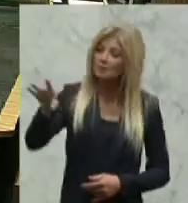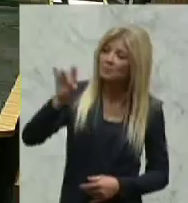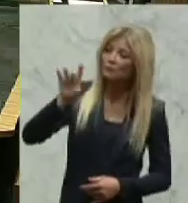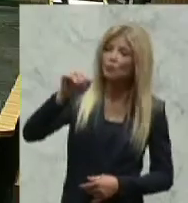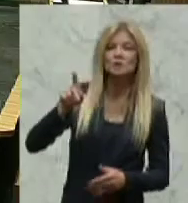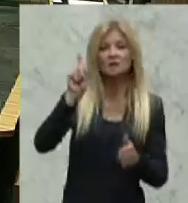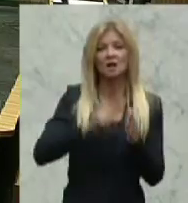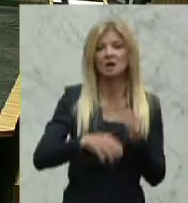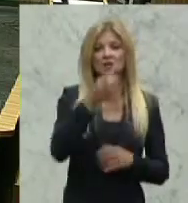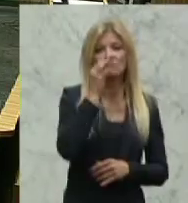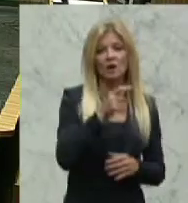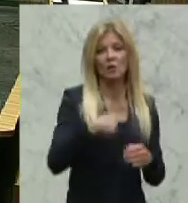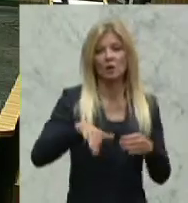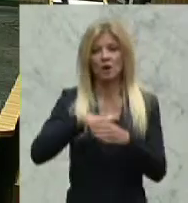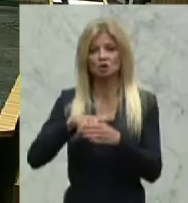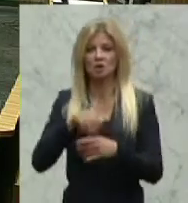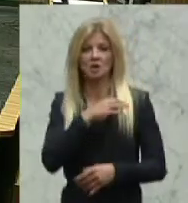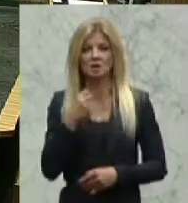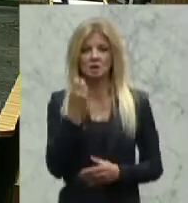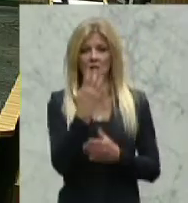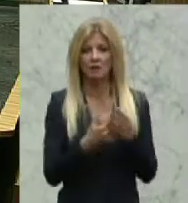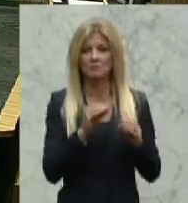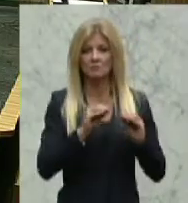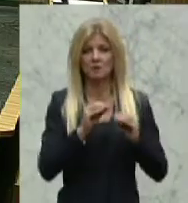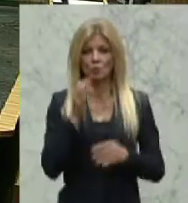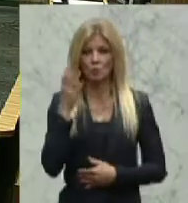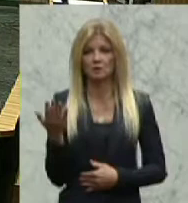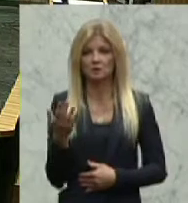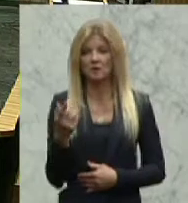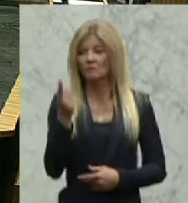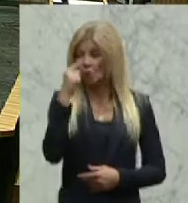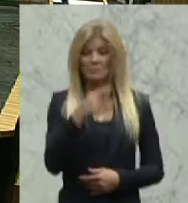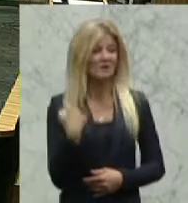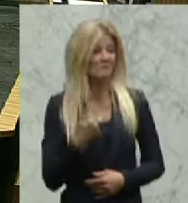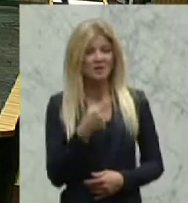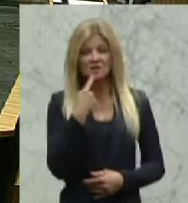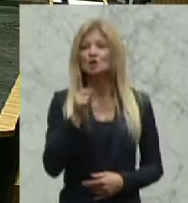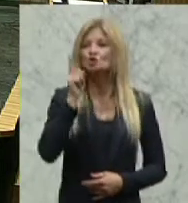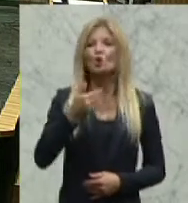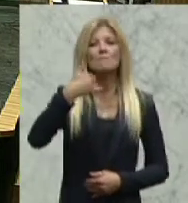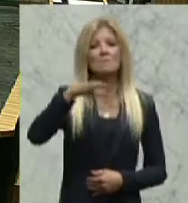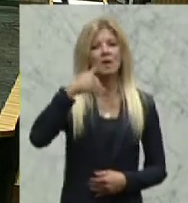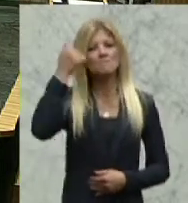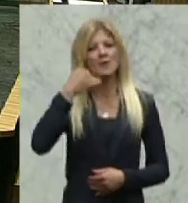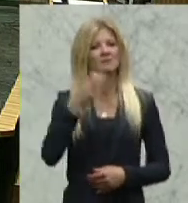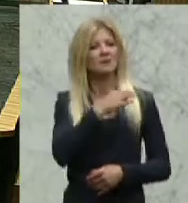werden, statt eben den Frauen? Wenn wir schon sagen, wir wollen, dass mehr Männer unsere Kinder betreuen in den Kindergärten.